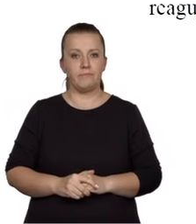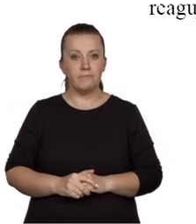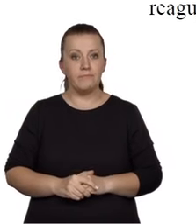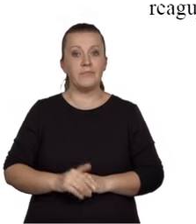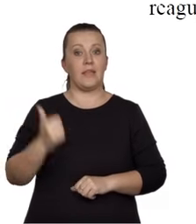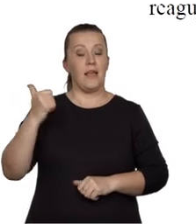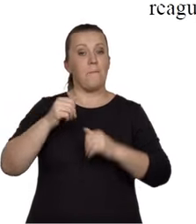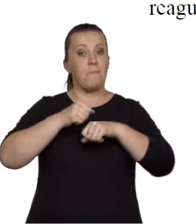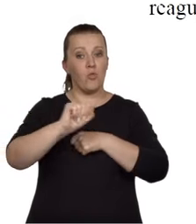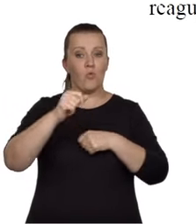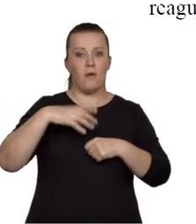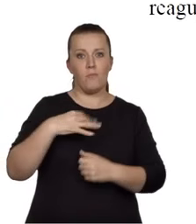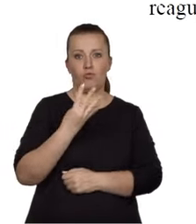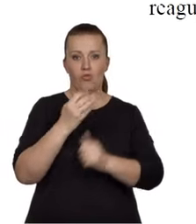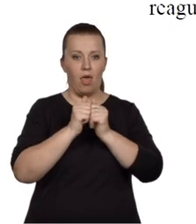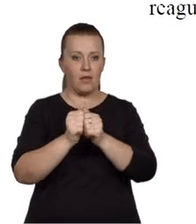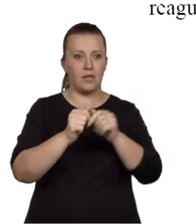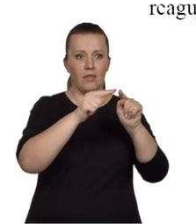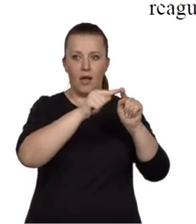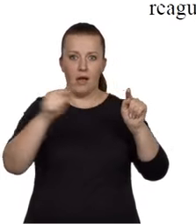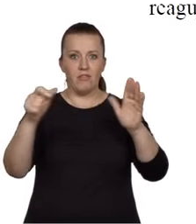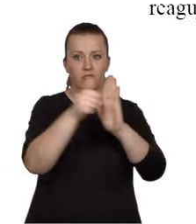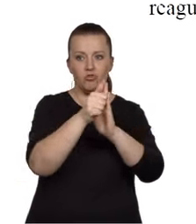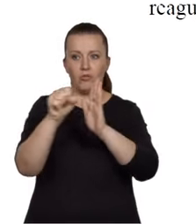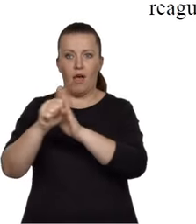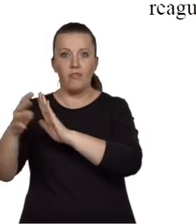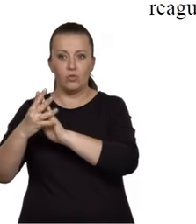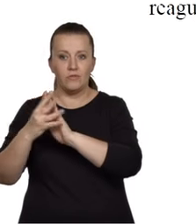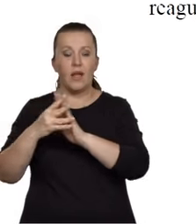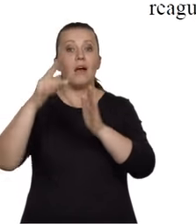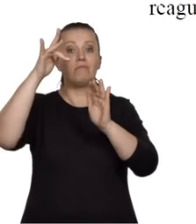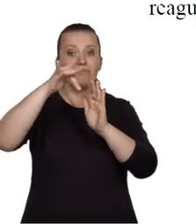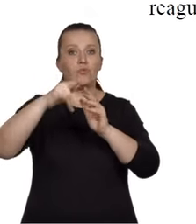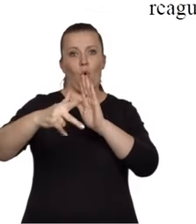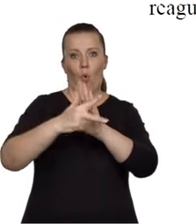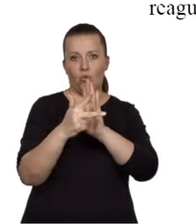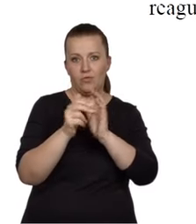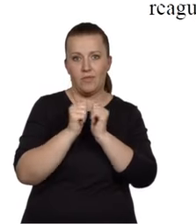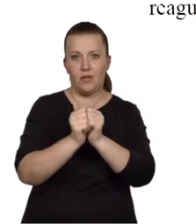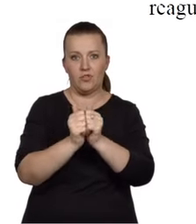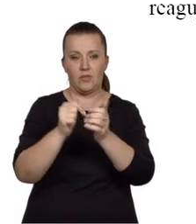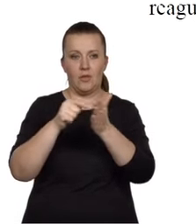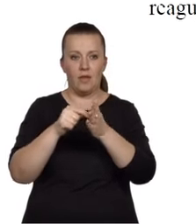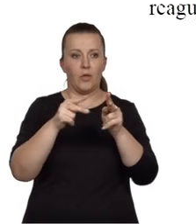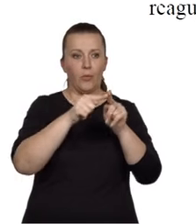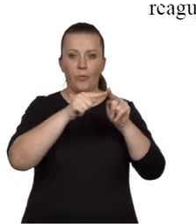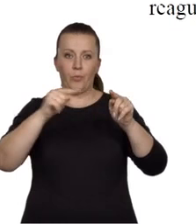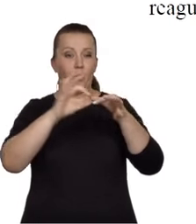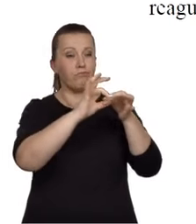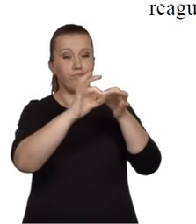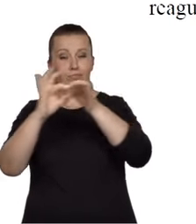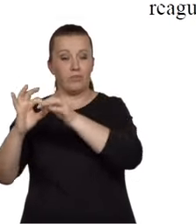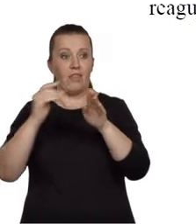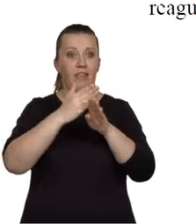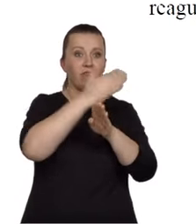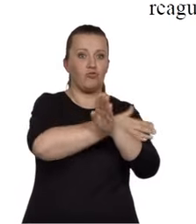było jednym z czterech zadań stanowiących w arkuszu maturalnym wiązkę, która zaopatrzona była w informację